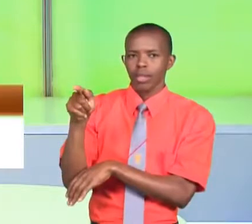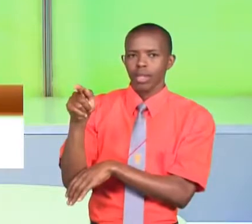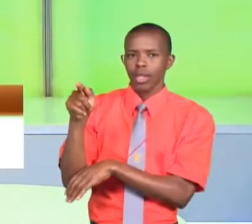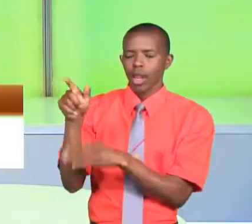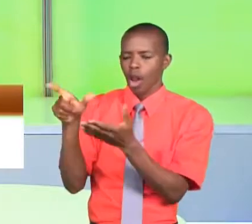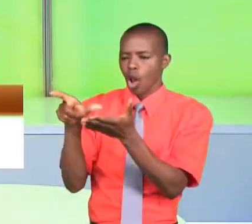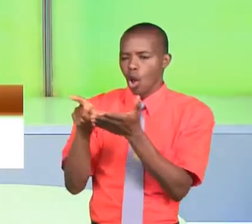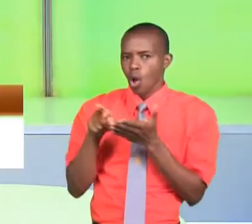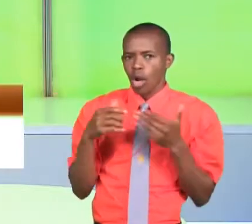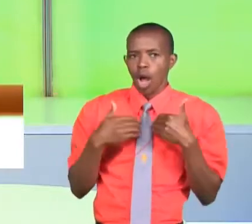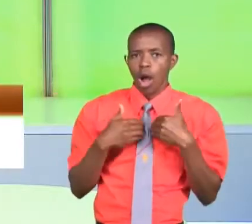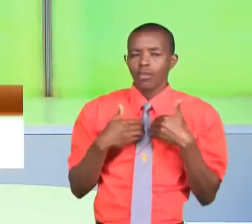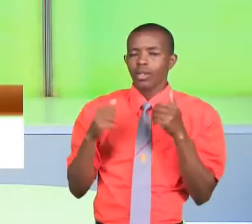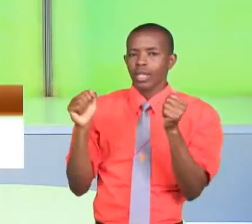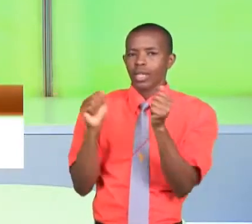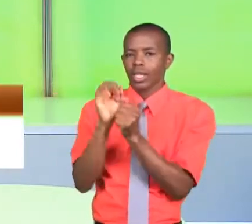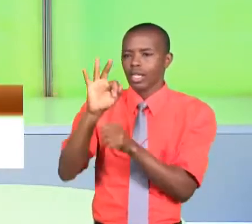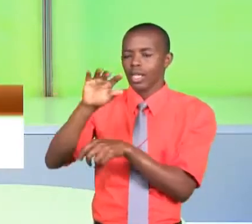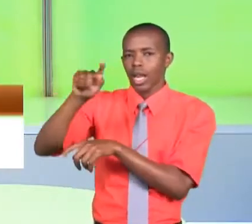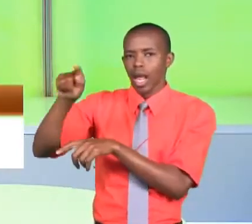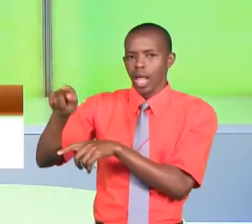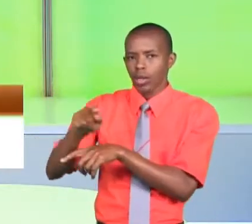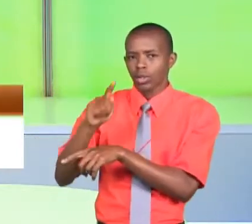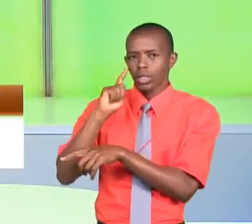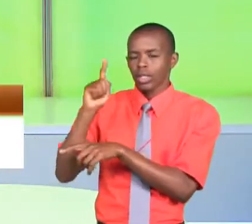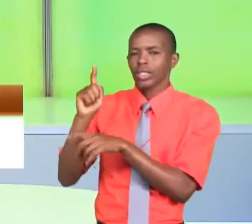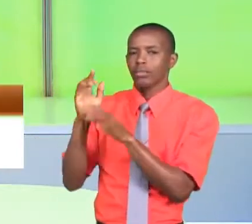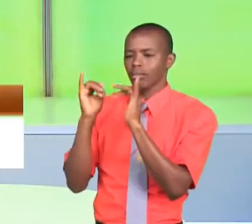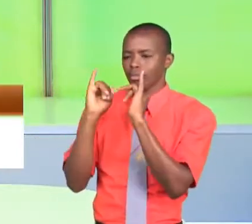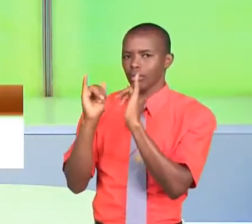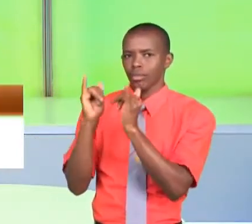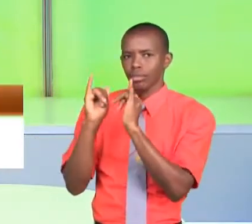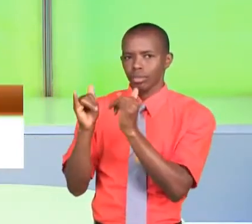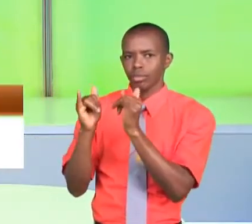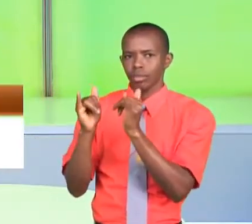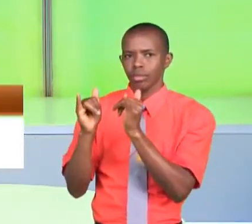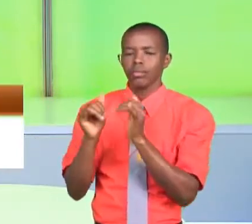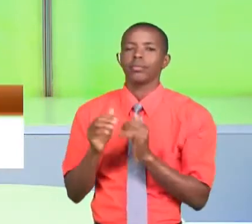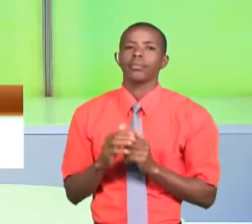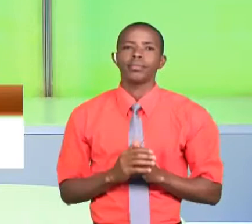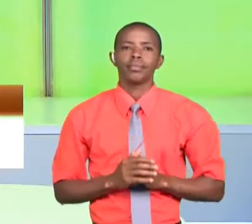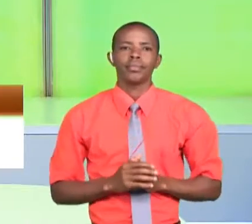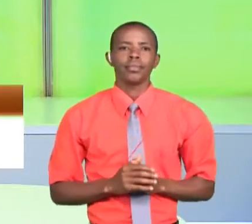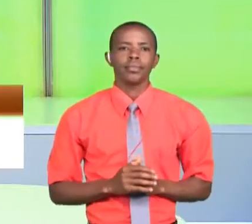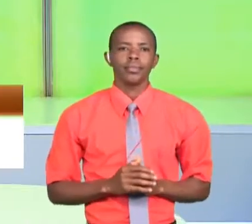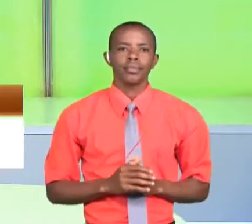shilingi elfu kumi na tatu Hebu tupate tarifa iyo na ye Kelvin Nyakuni